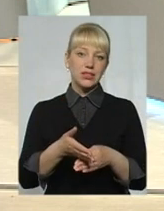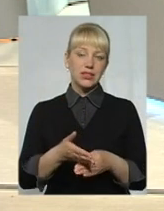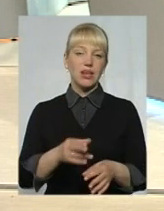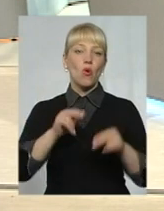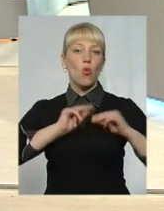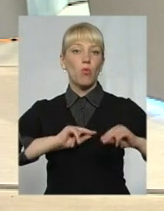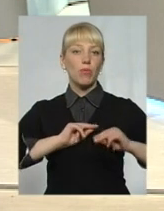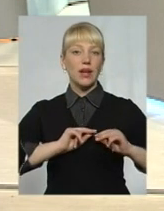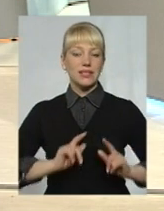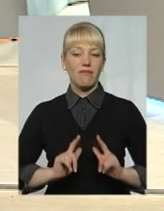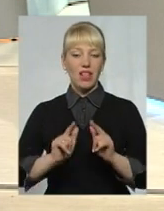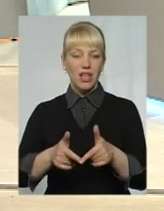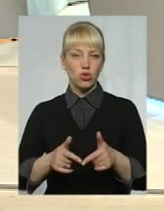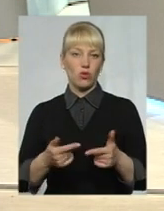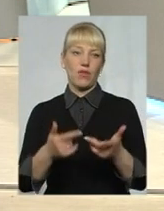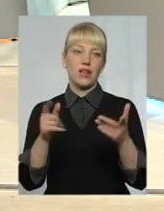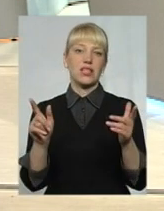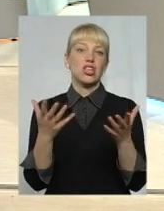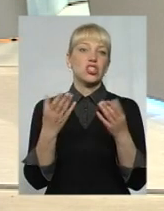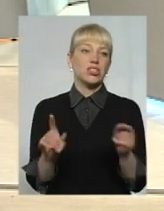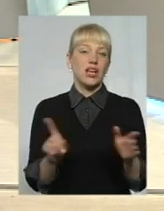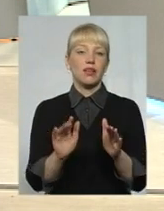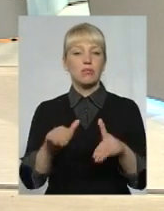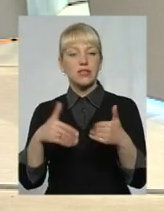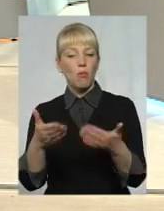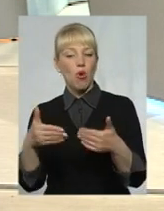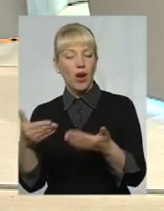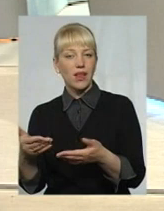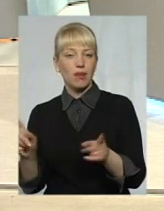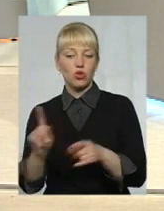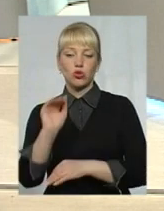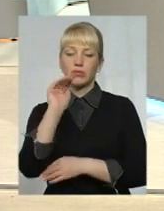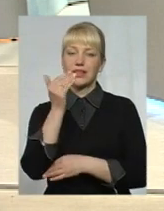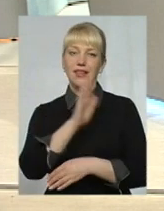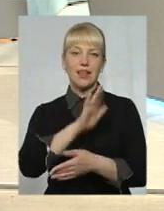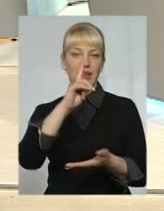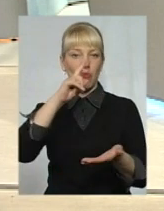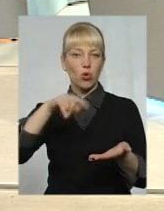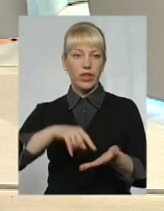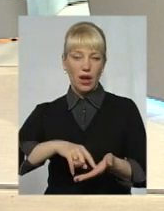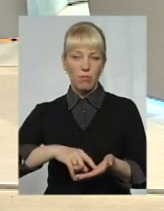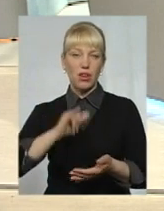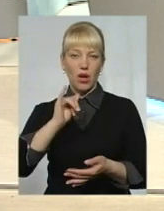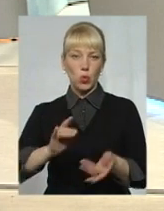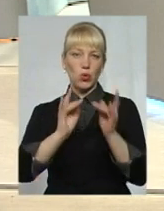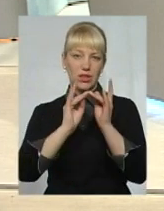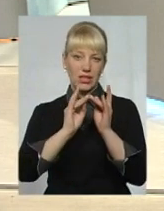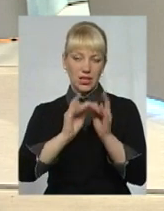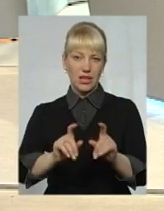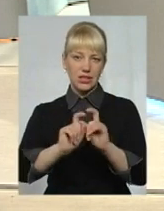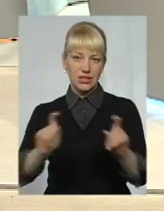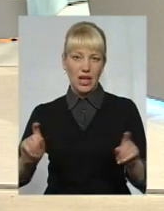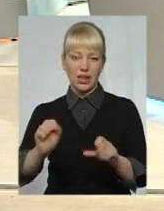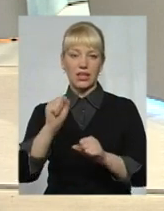працевлаштуванні ще якимись порадами, аби дитина не потрапила все-таки в інтернатний заклад, а